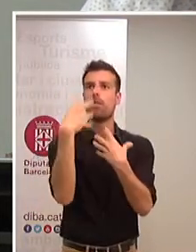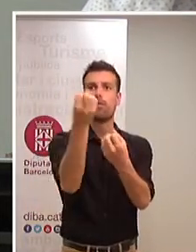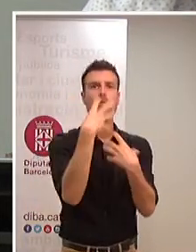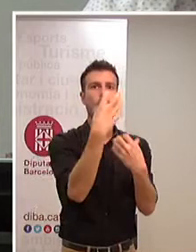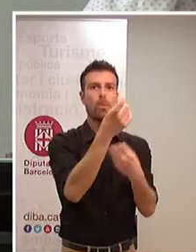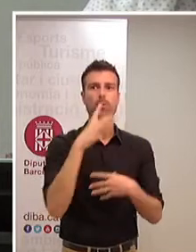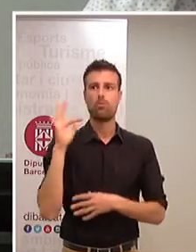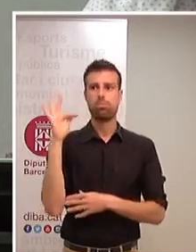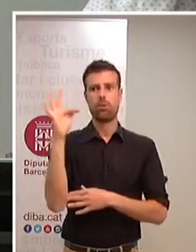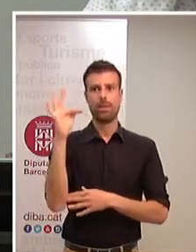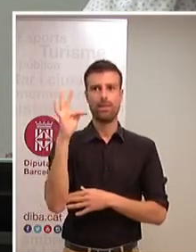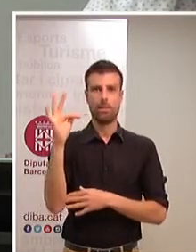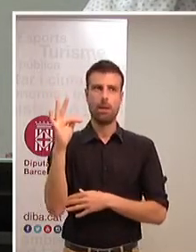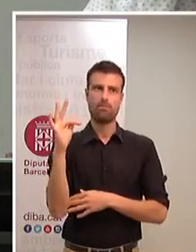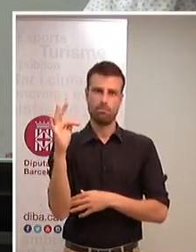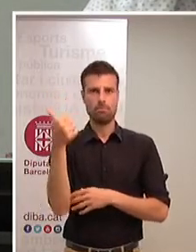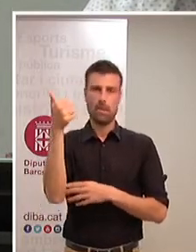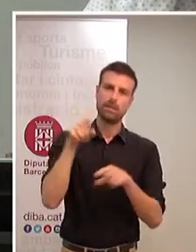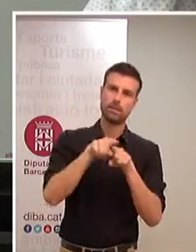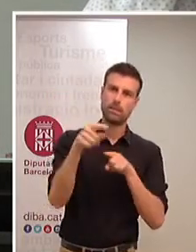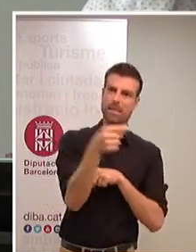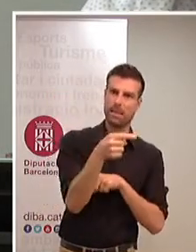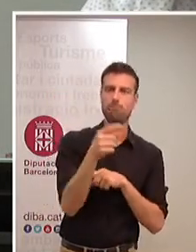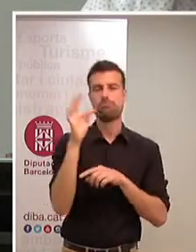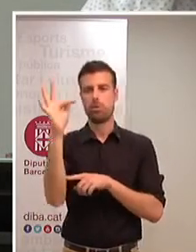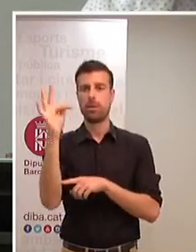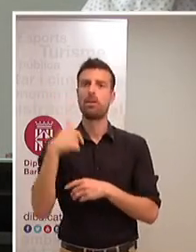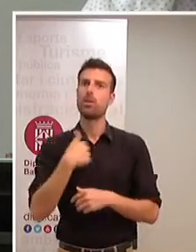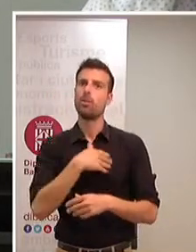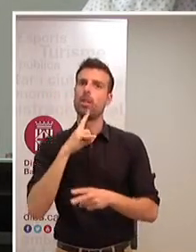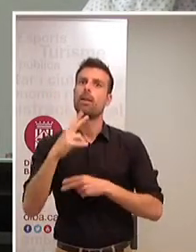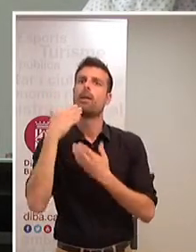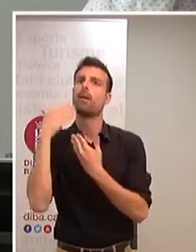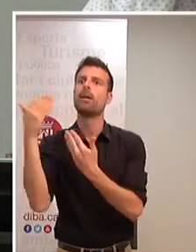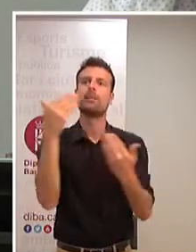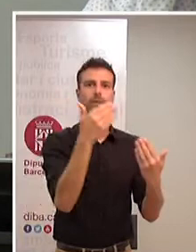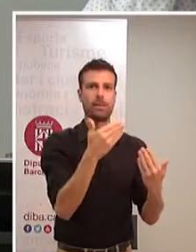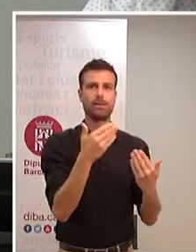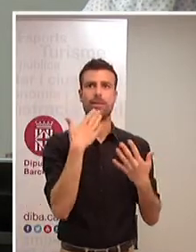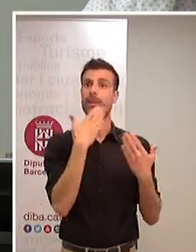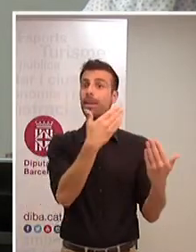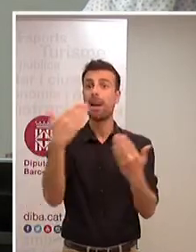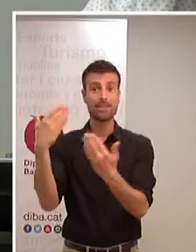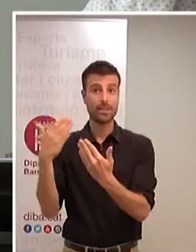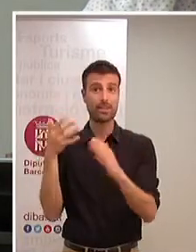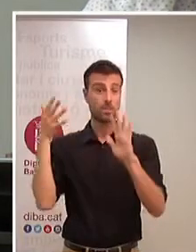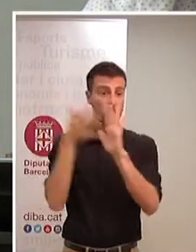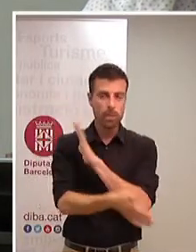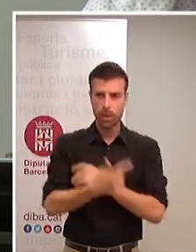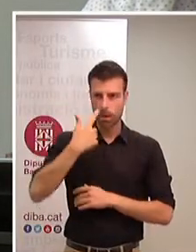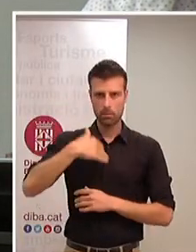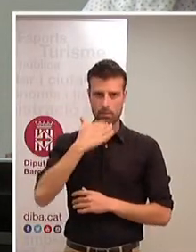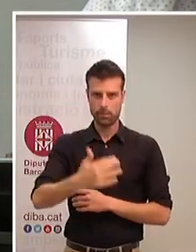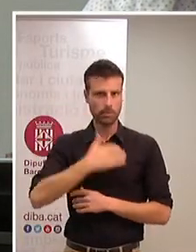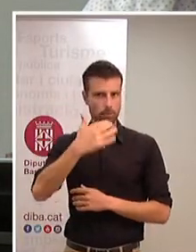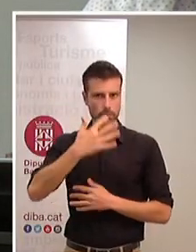crítiques i us ho agraeixo. Us ho agraeixo perquè sé que segurament